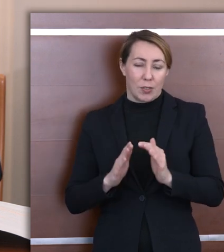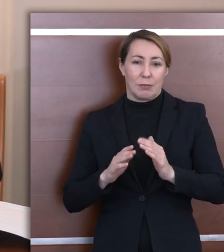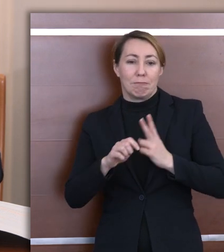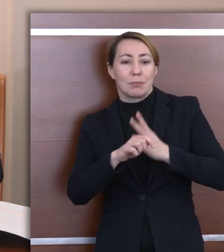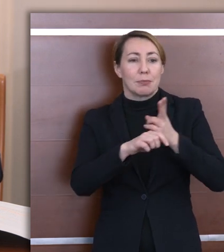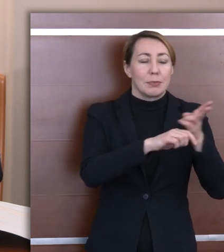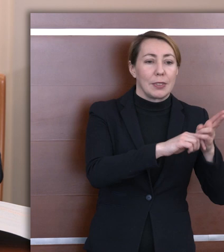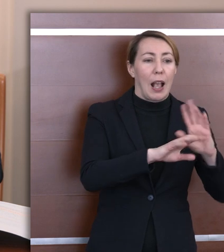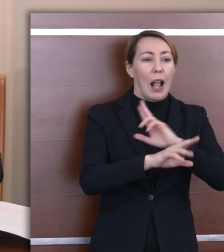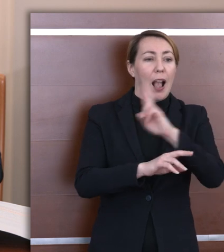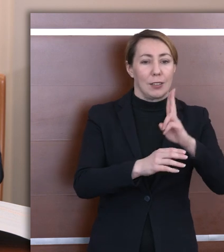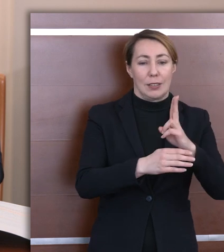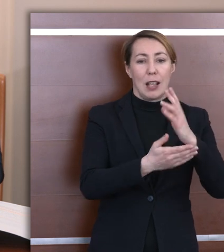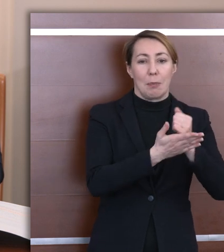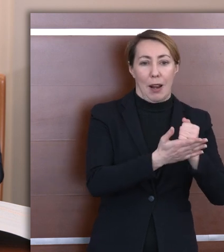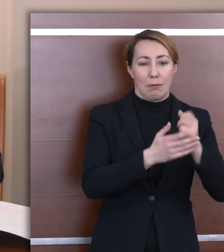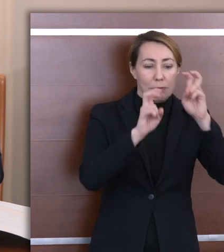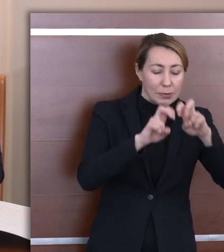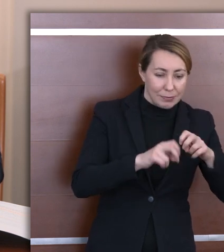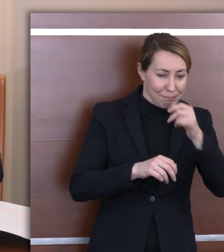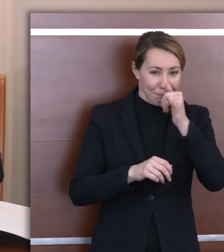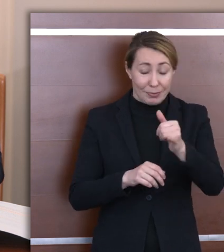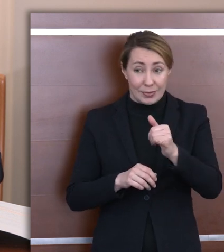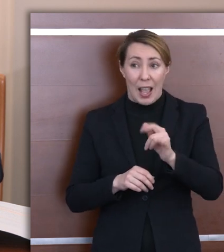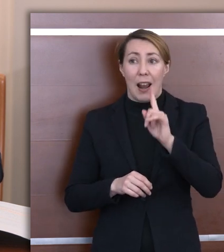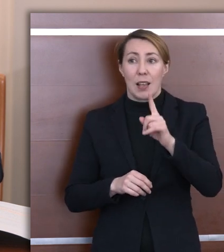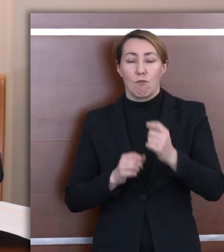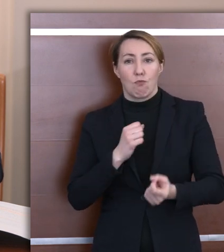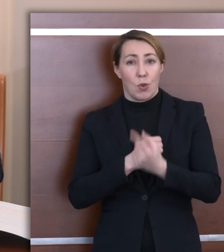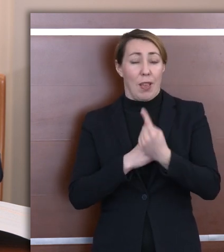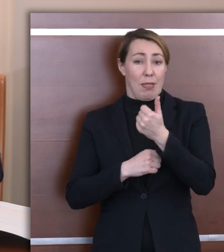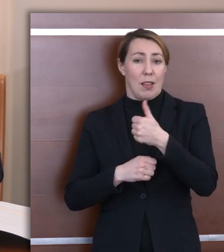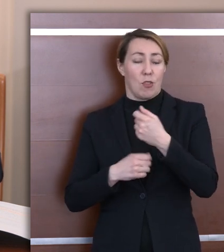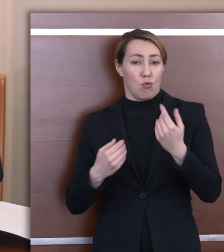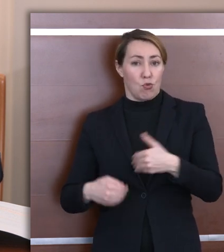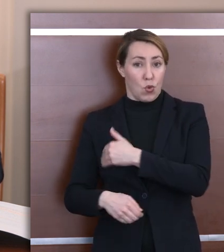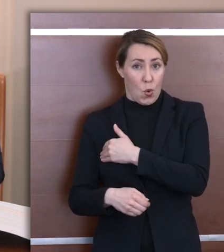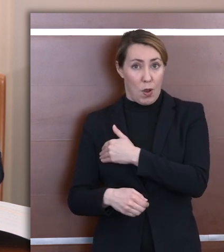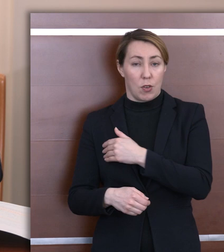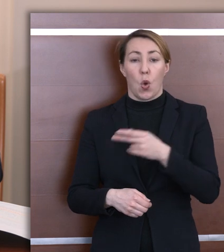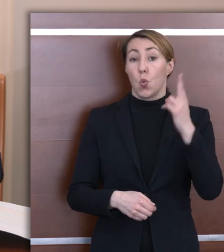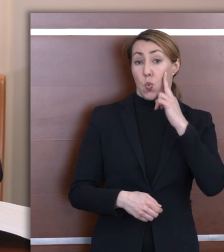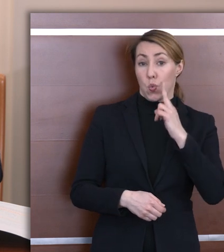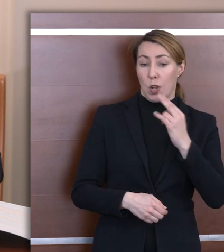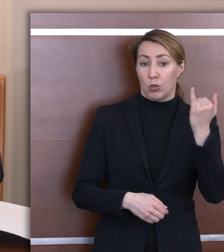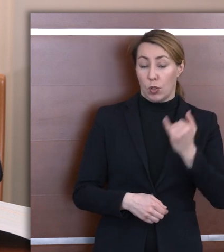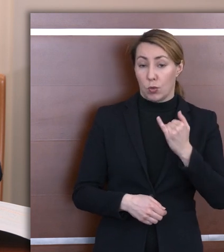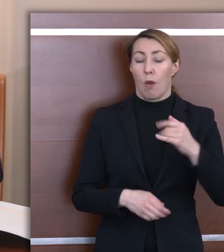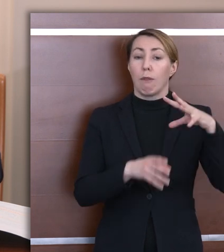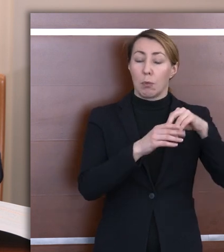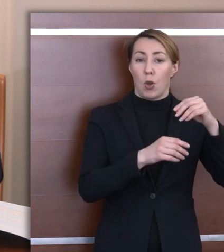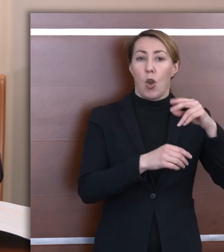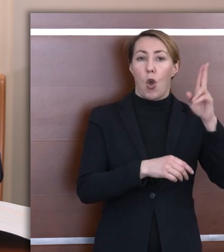dotarcia do wszystkich spraw. Ale zdarzył się przypadek w jednej ze szkół głuchego dziecka, głuchych